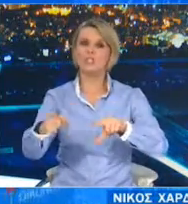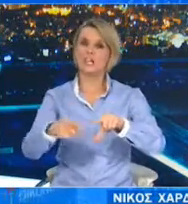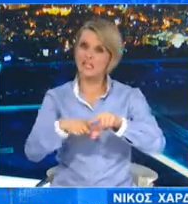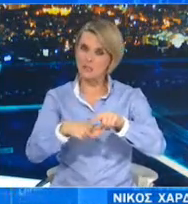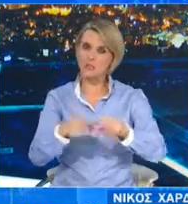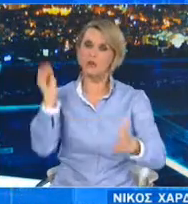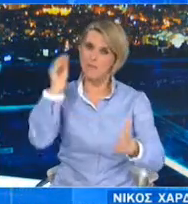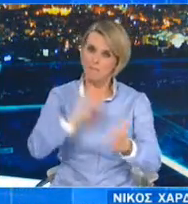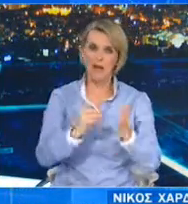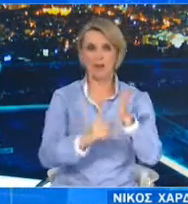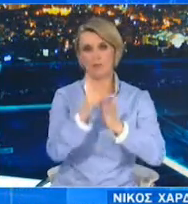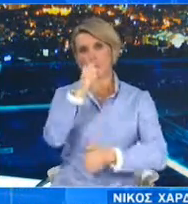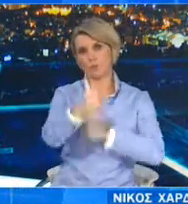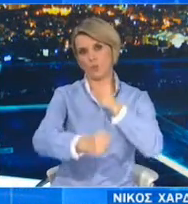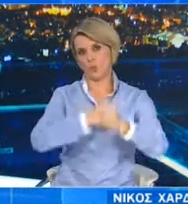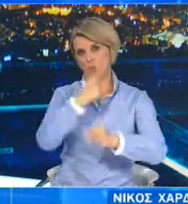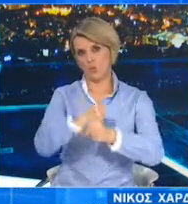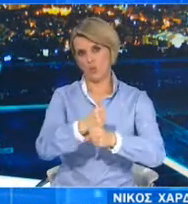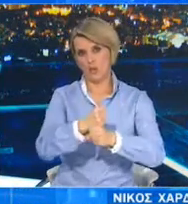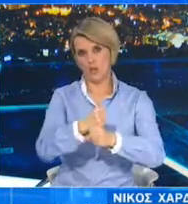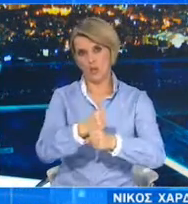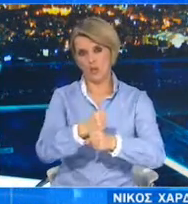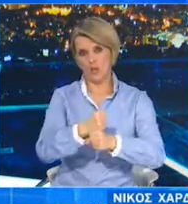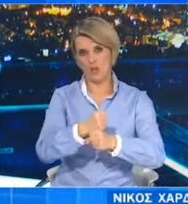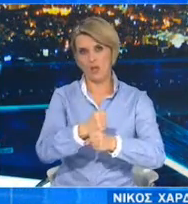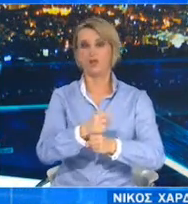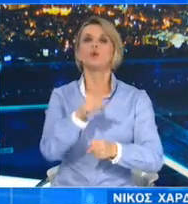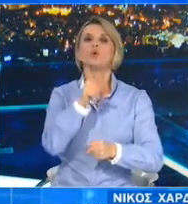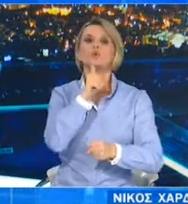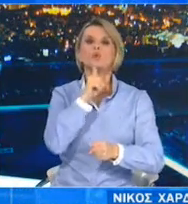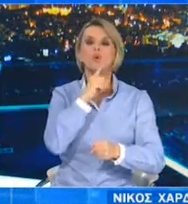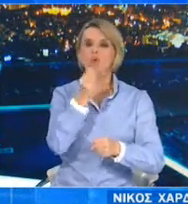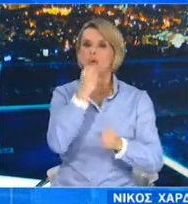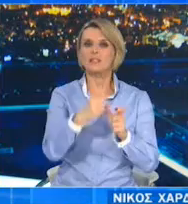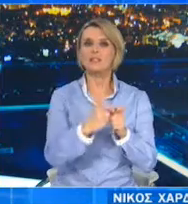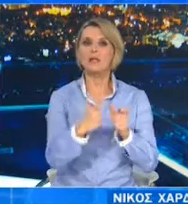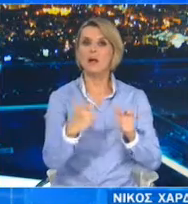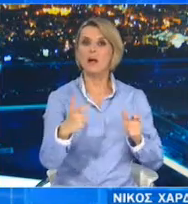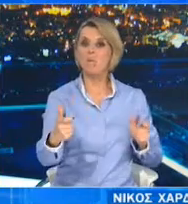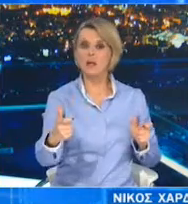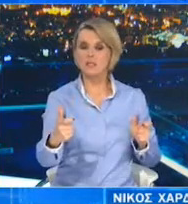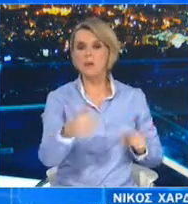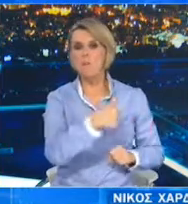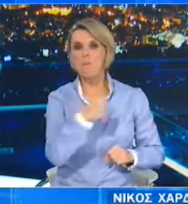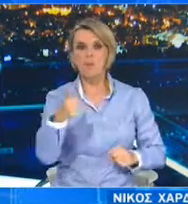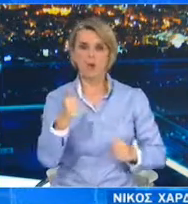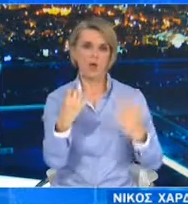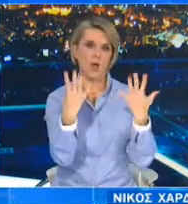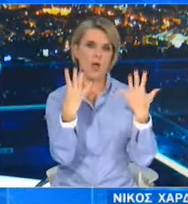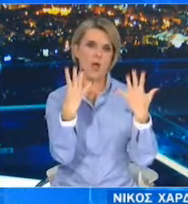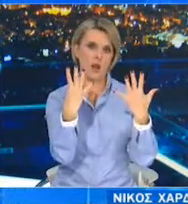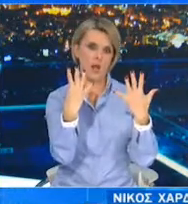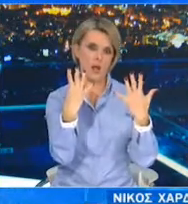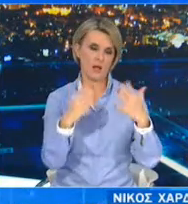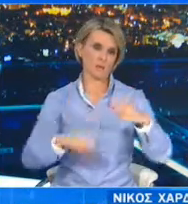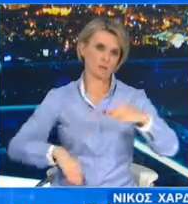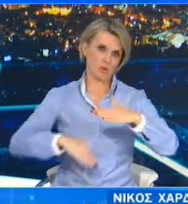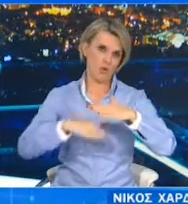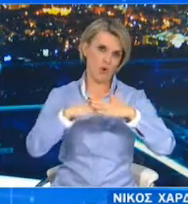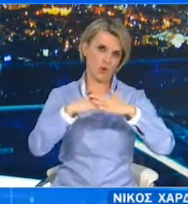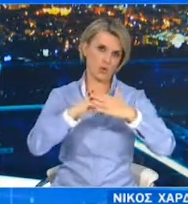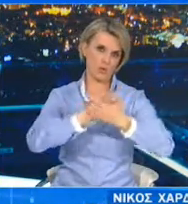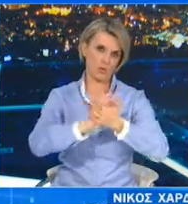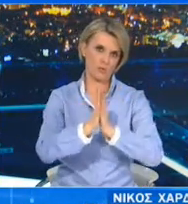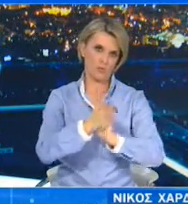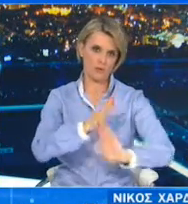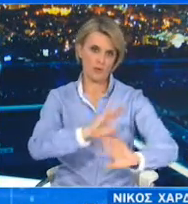Πρωτοχρονιά. Πιο συγκεκριμένα και την Πρωτοχρονιά γύρω από το γιορτινό τραπέζι μπορούν να συγκεντρωθούν δύο οικογένειες και μέχρι εννιά άτομα. Η